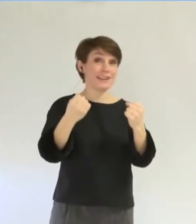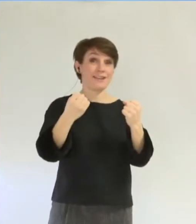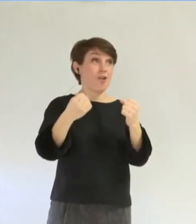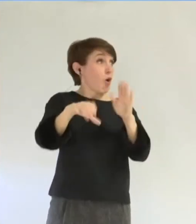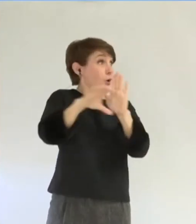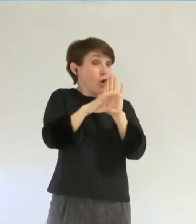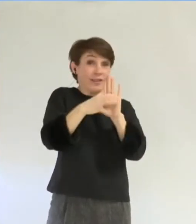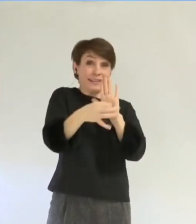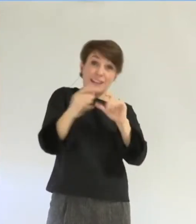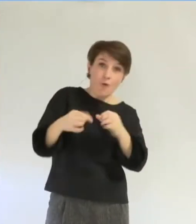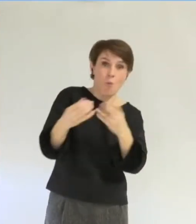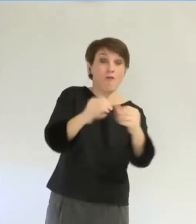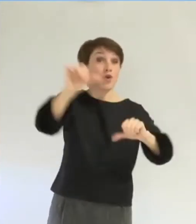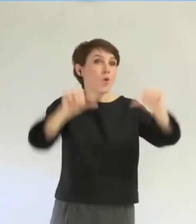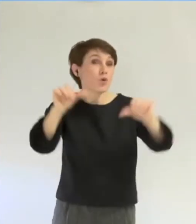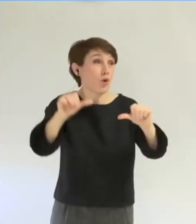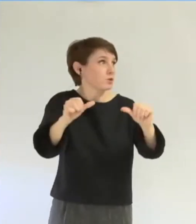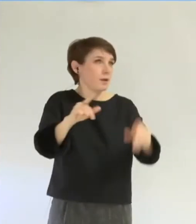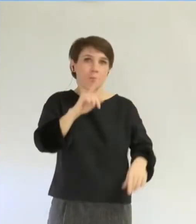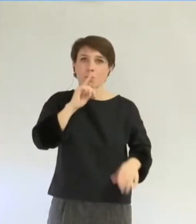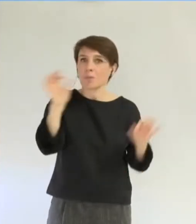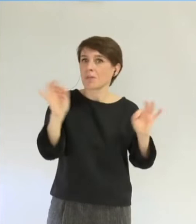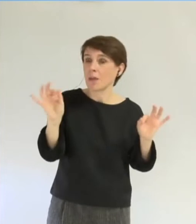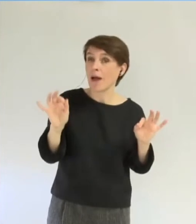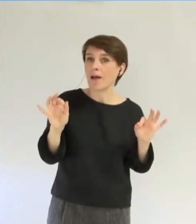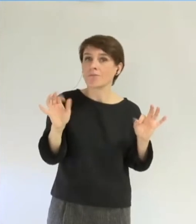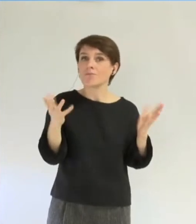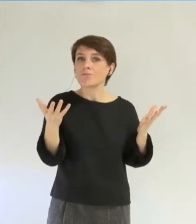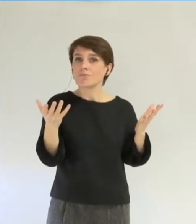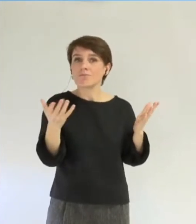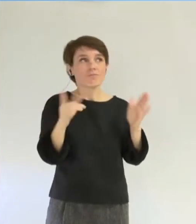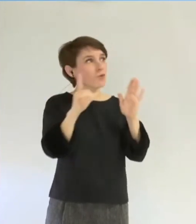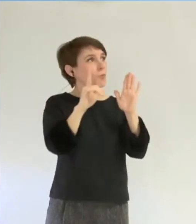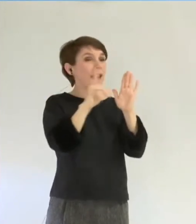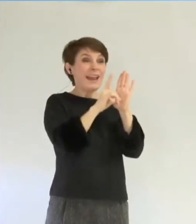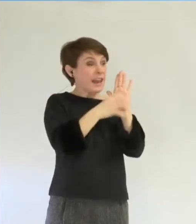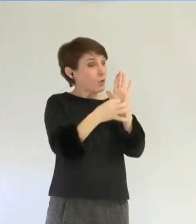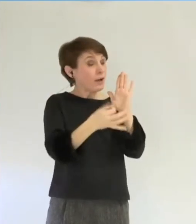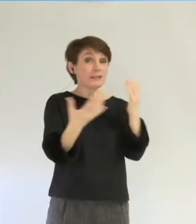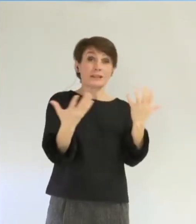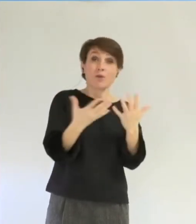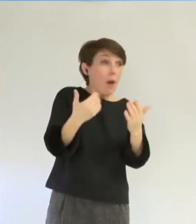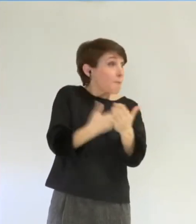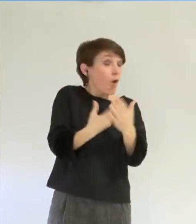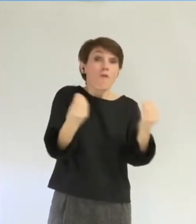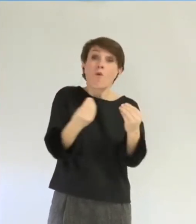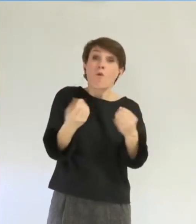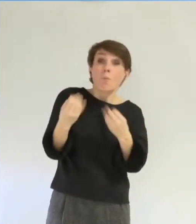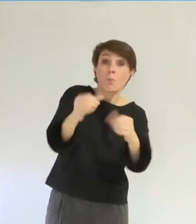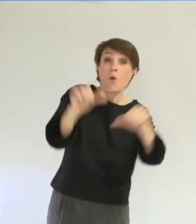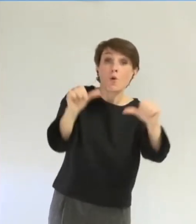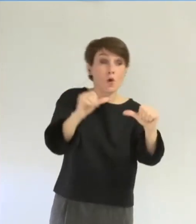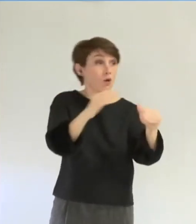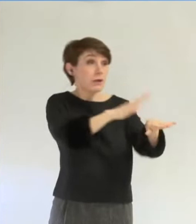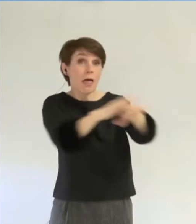marché public. Aucune disposition législative ne permet à la commune d'apporter un fait justificatif. Et